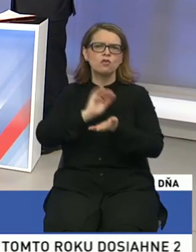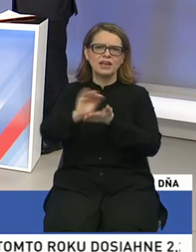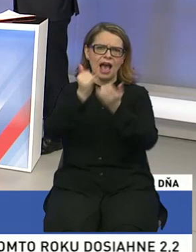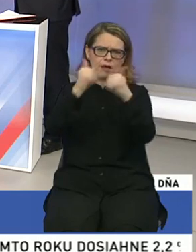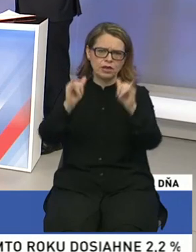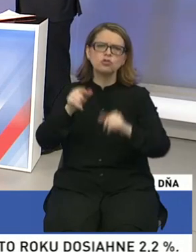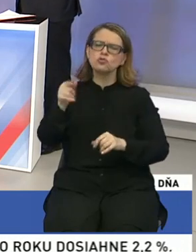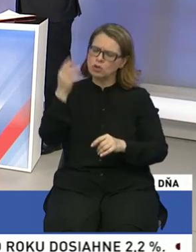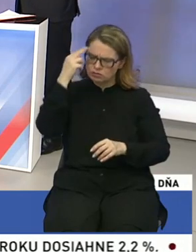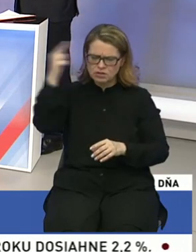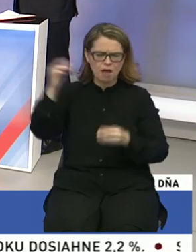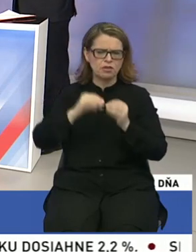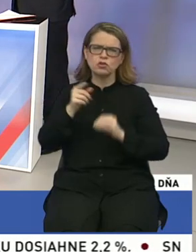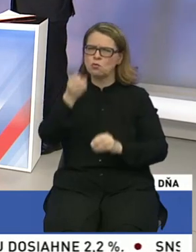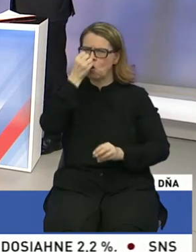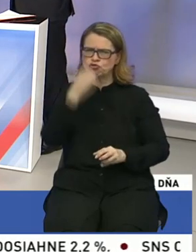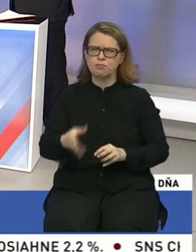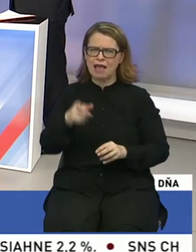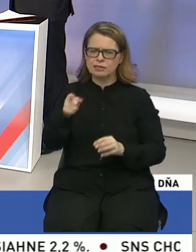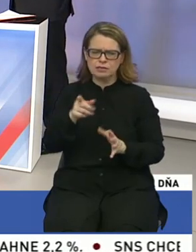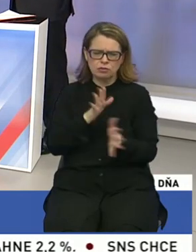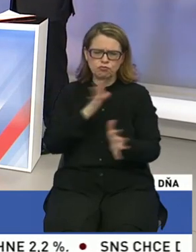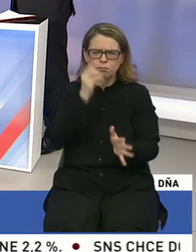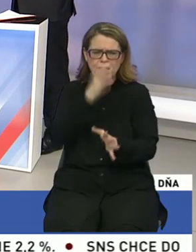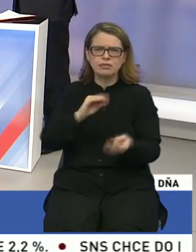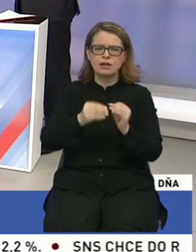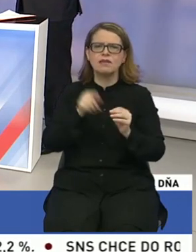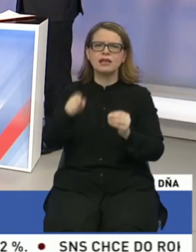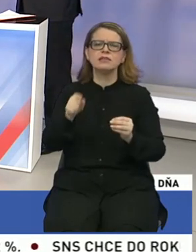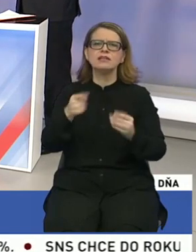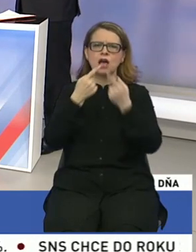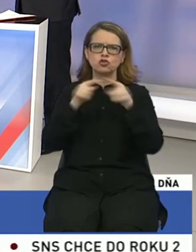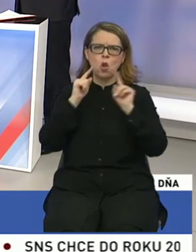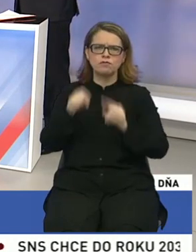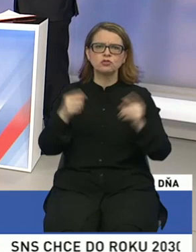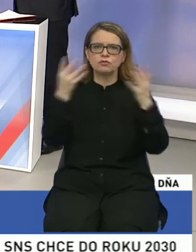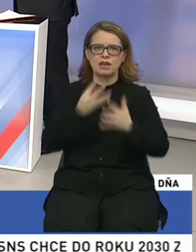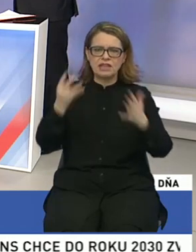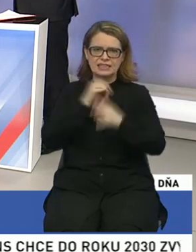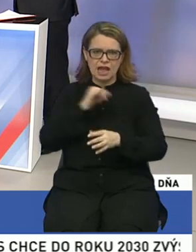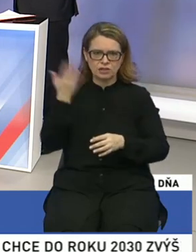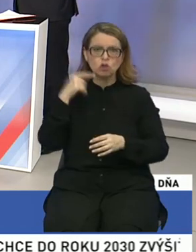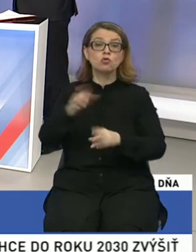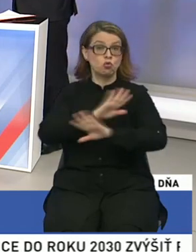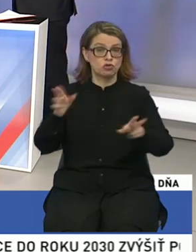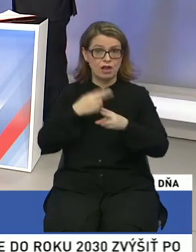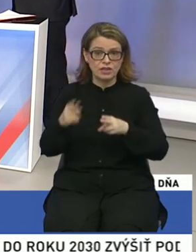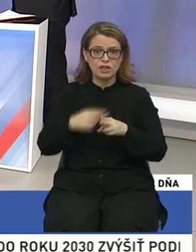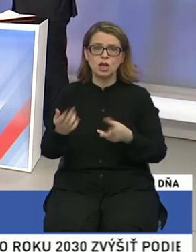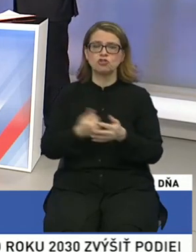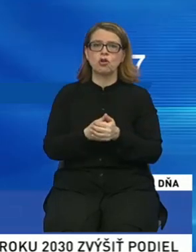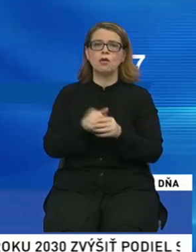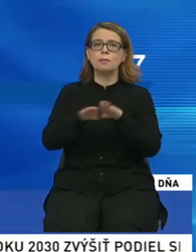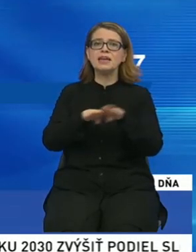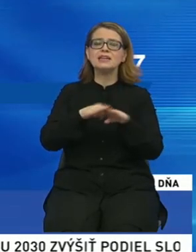škvrdná. Bol to byľak na politickej scéne Slovenska po 90. roku. Vyriešila sa táto vec. minister Eršek